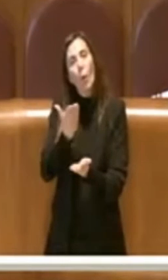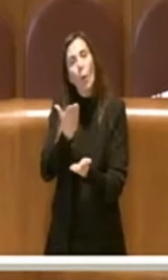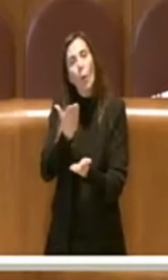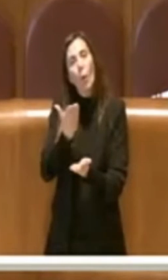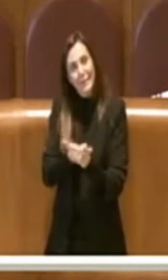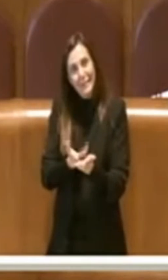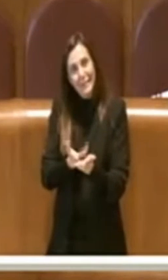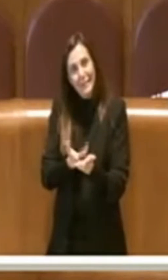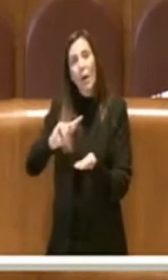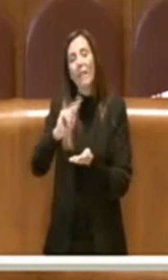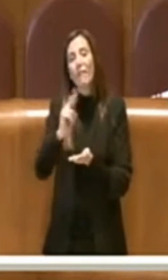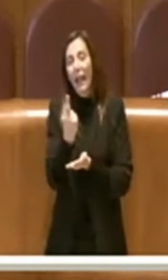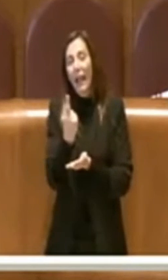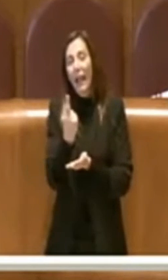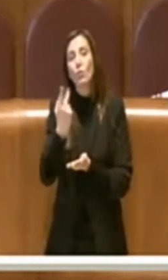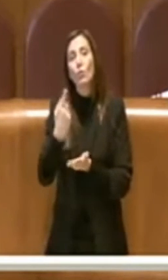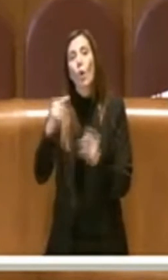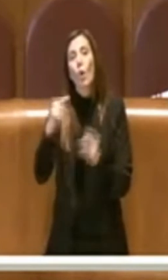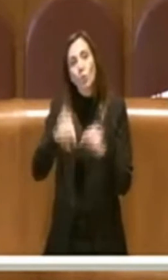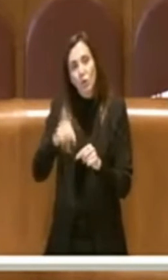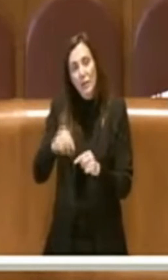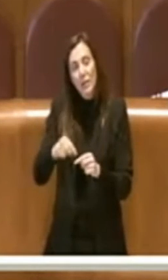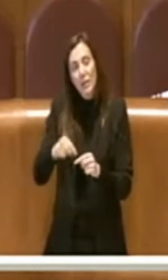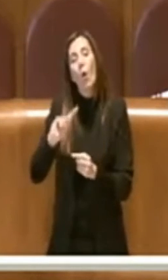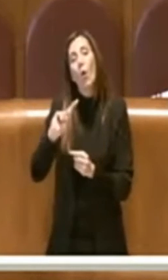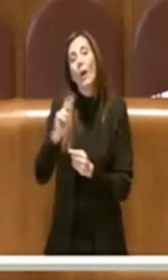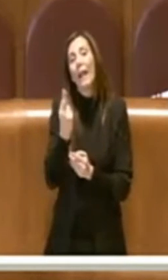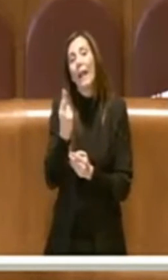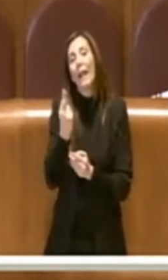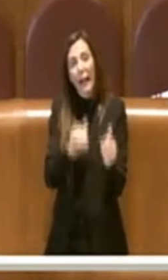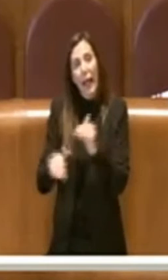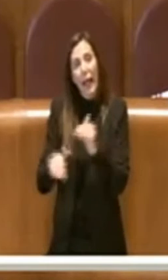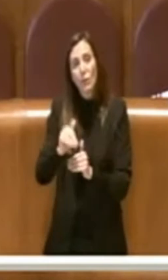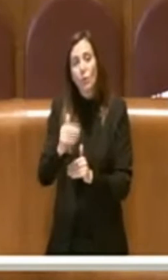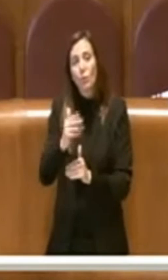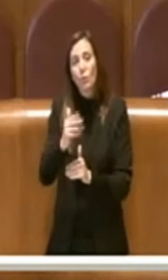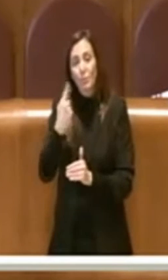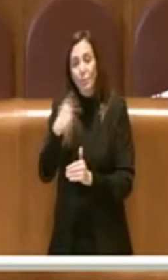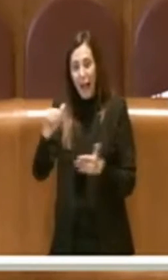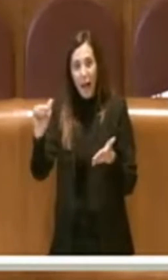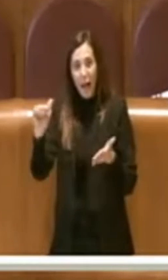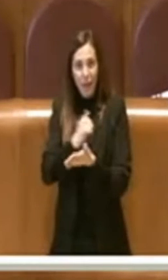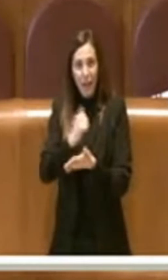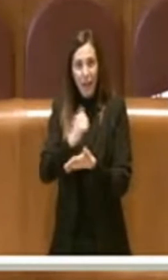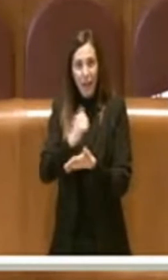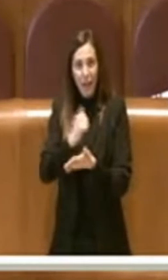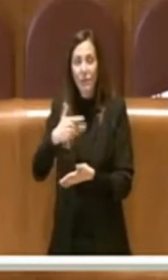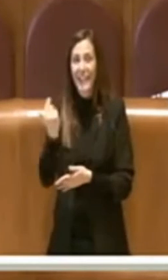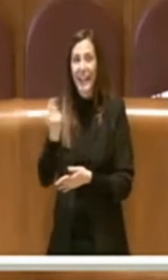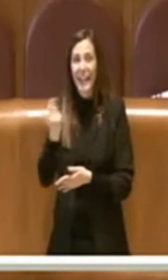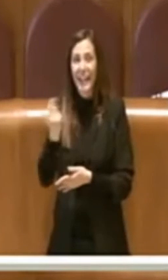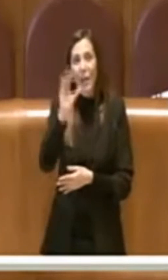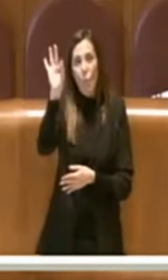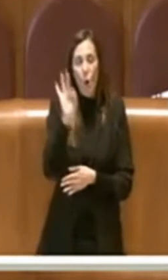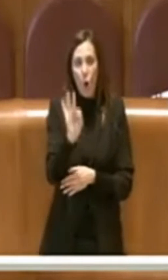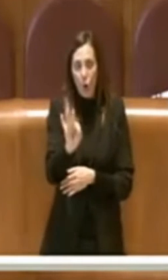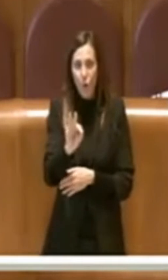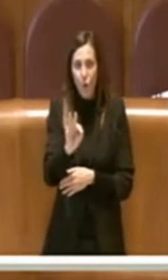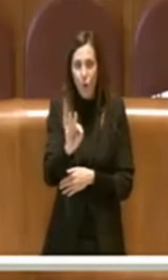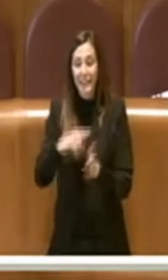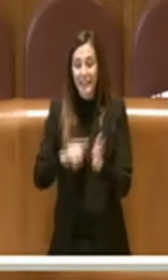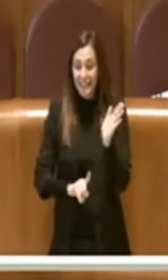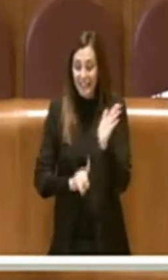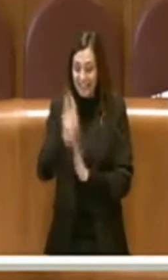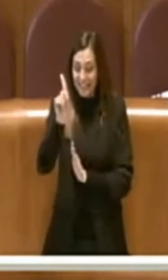consultivo senza quorum, al referendum abrogativo senza quorum. Gli effetti legati agli esiti